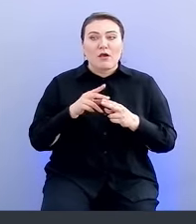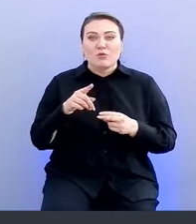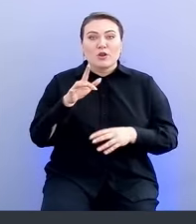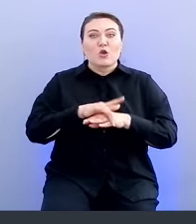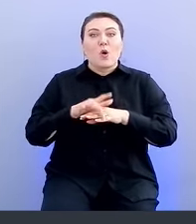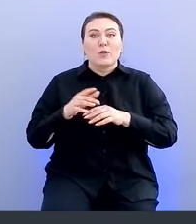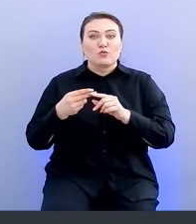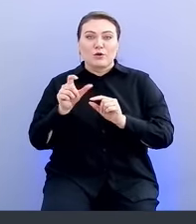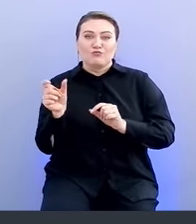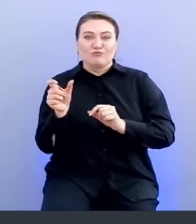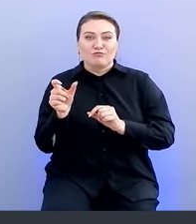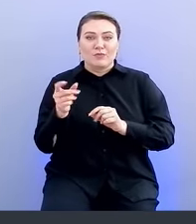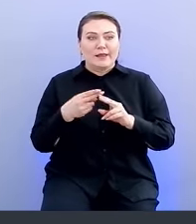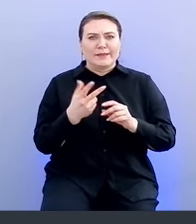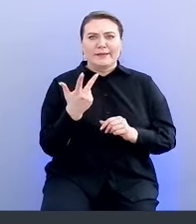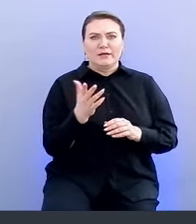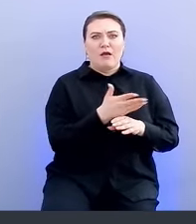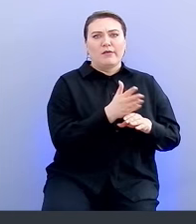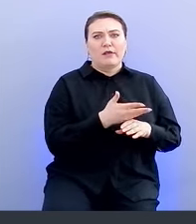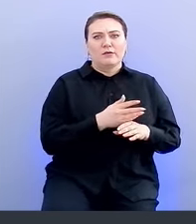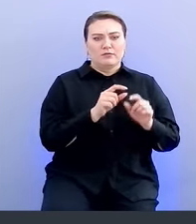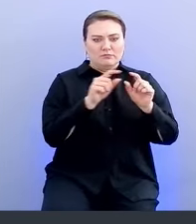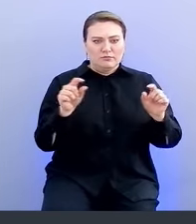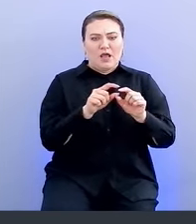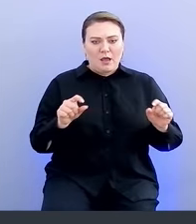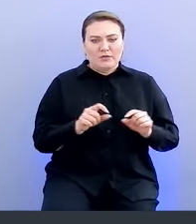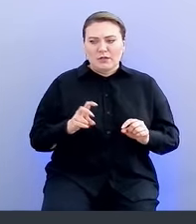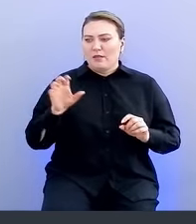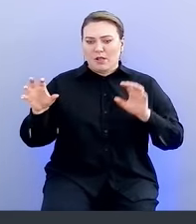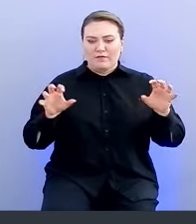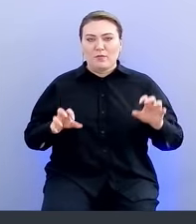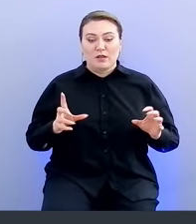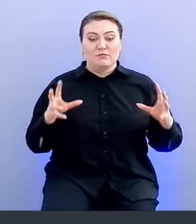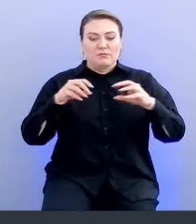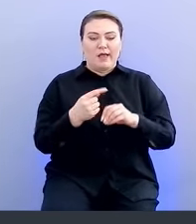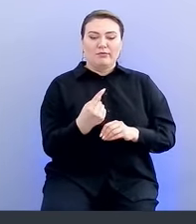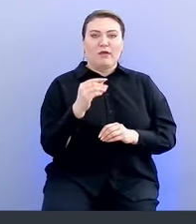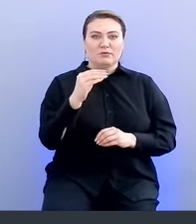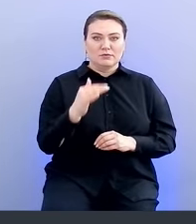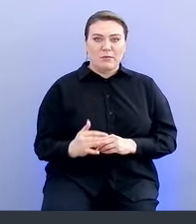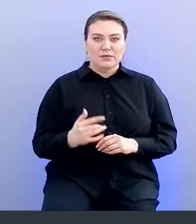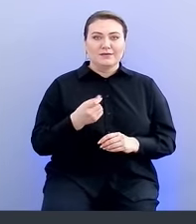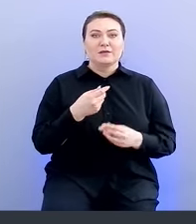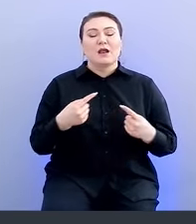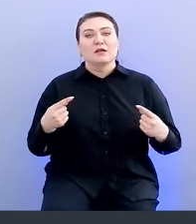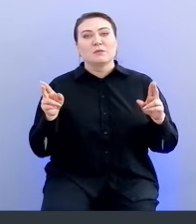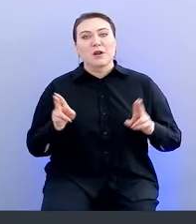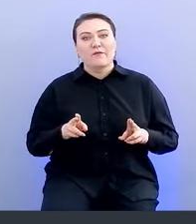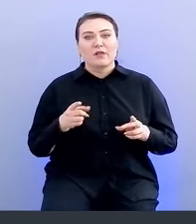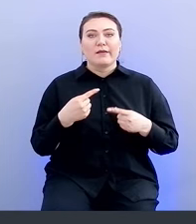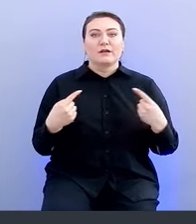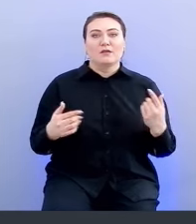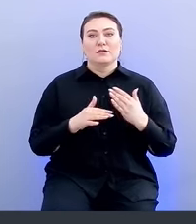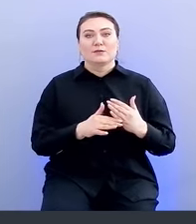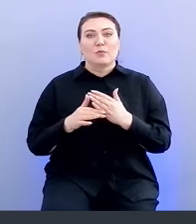обнаружили. То есть это не три отдельных записи на платформе, это одна запись, в которой разные правила от разных